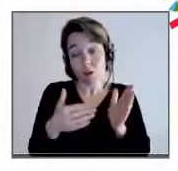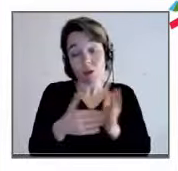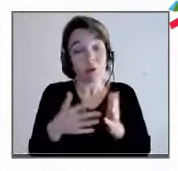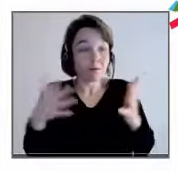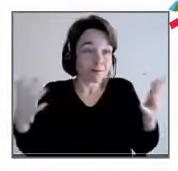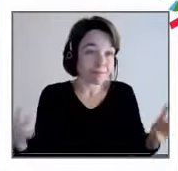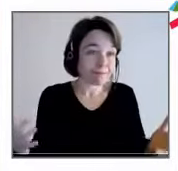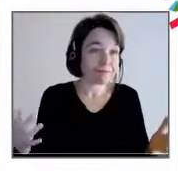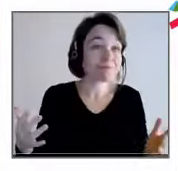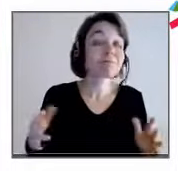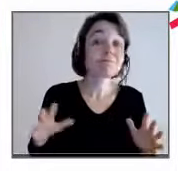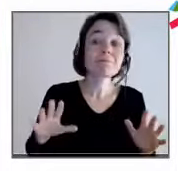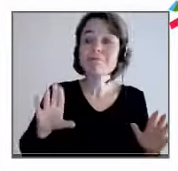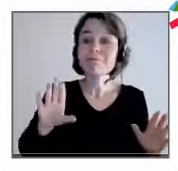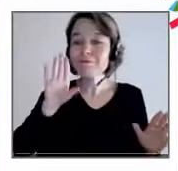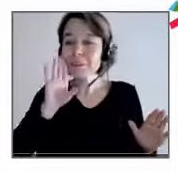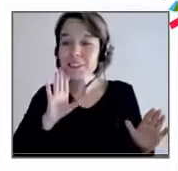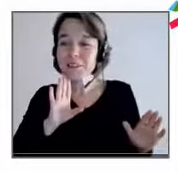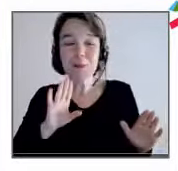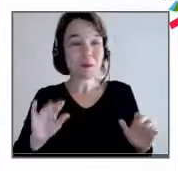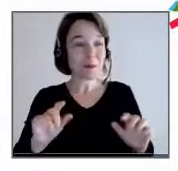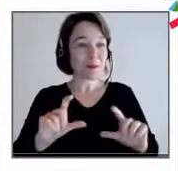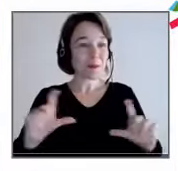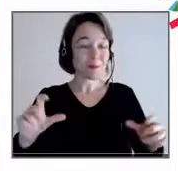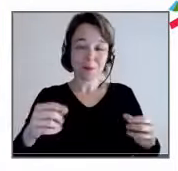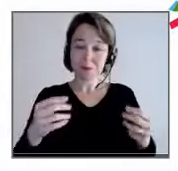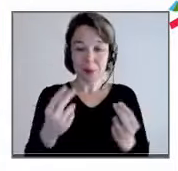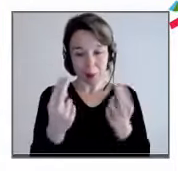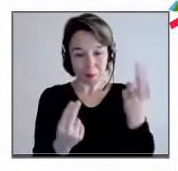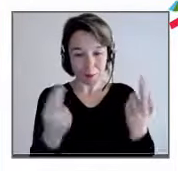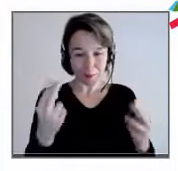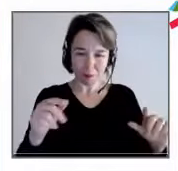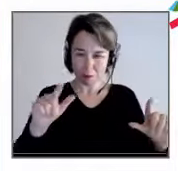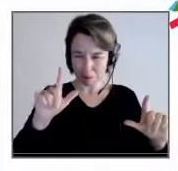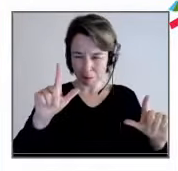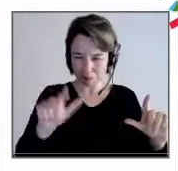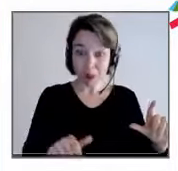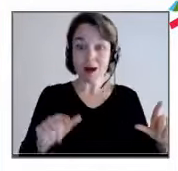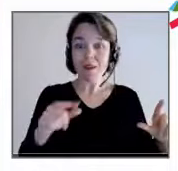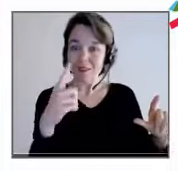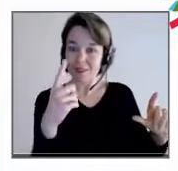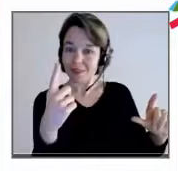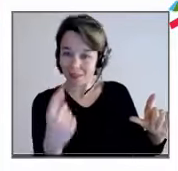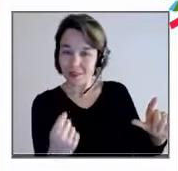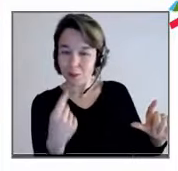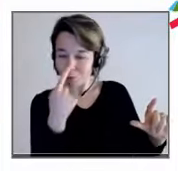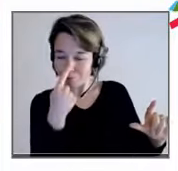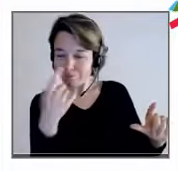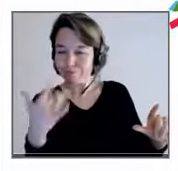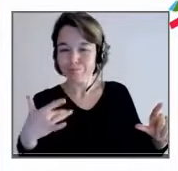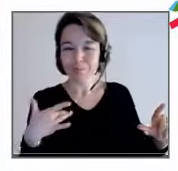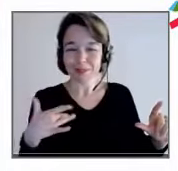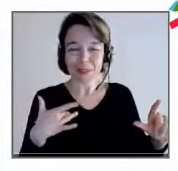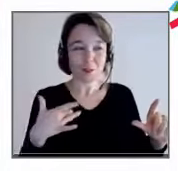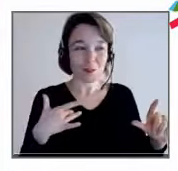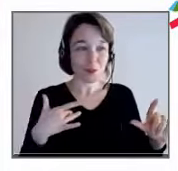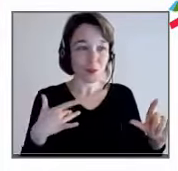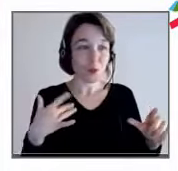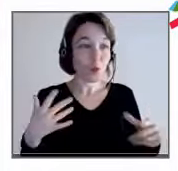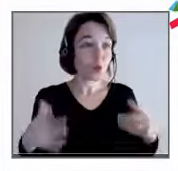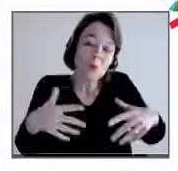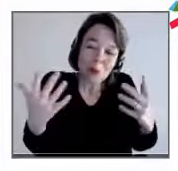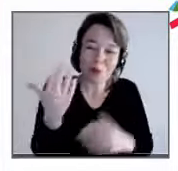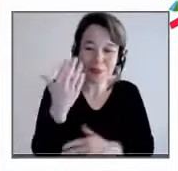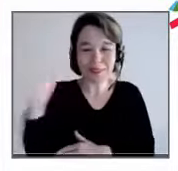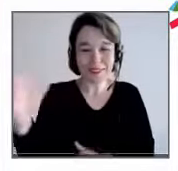simplement la faire descendre un tout petit peu parce qu'elle me semble intéressante. Sinon, je vais en poser une autre. Je vais donc en poser